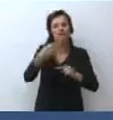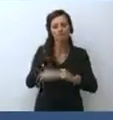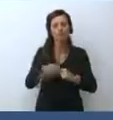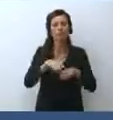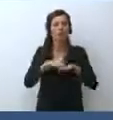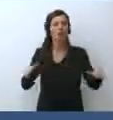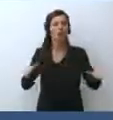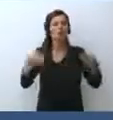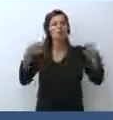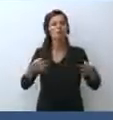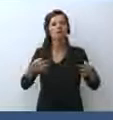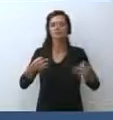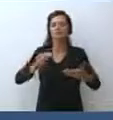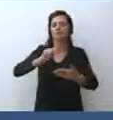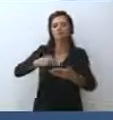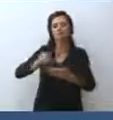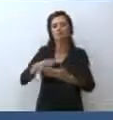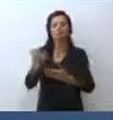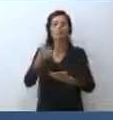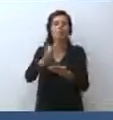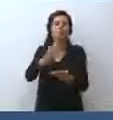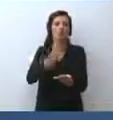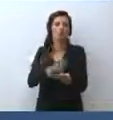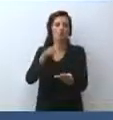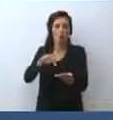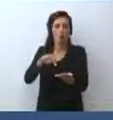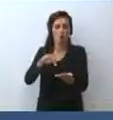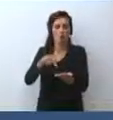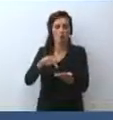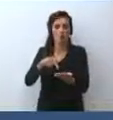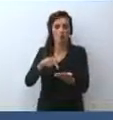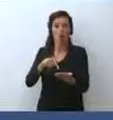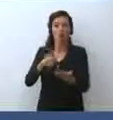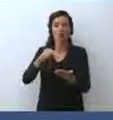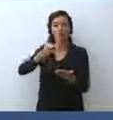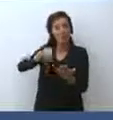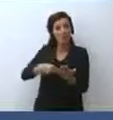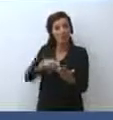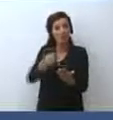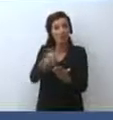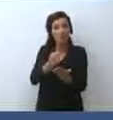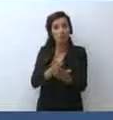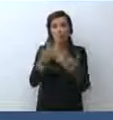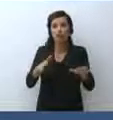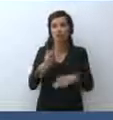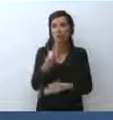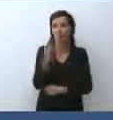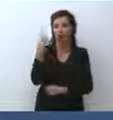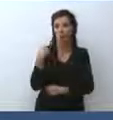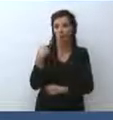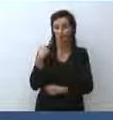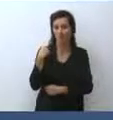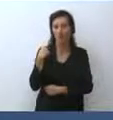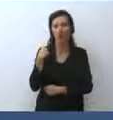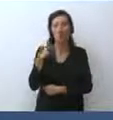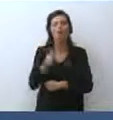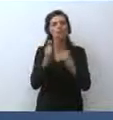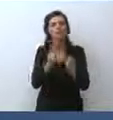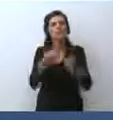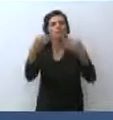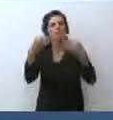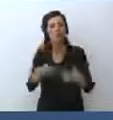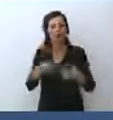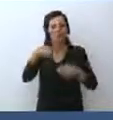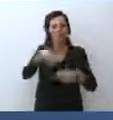i firmatari del protocollo firmato più di un anno fa, proprio sulla sicurezza per i lavoratori sui luoghi